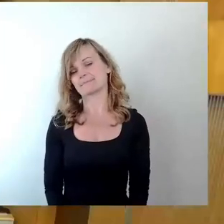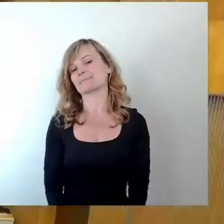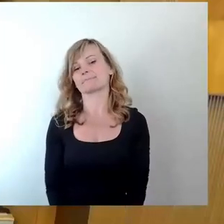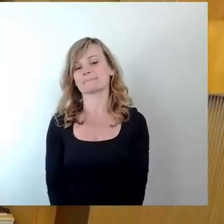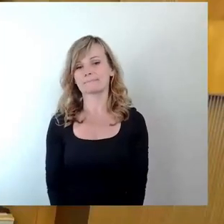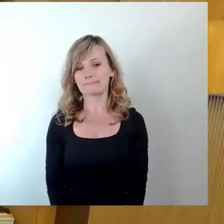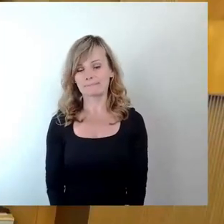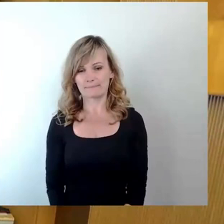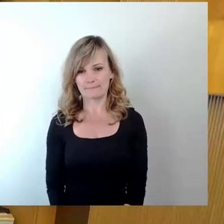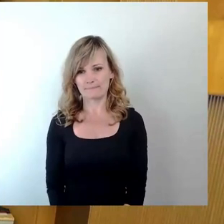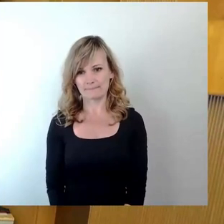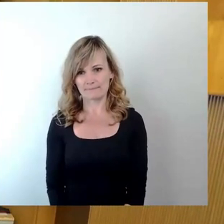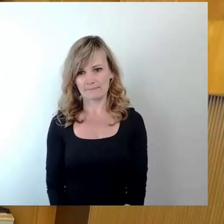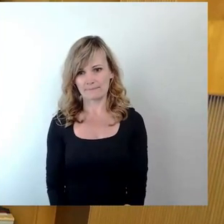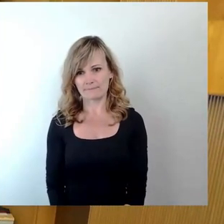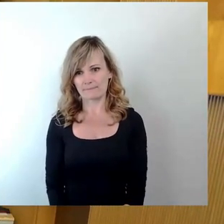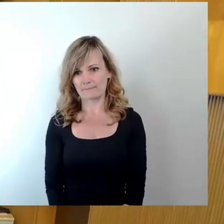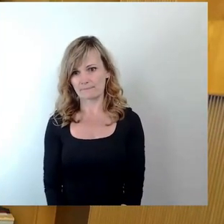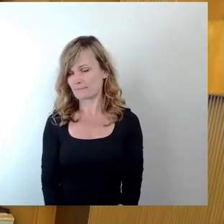Dann machen wir weiter mit Thilo Wirz.